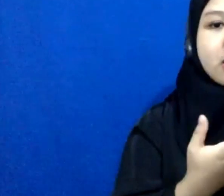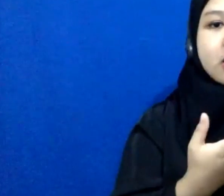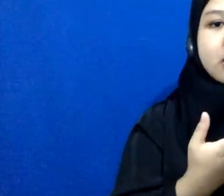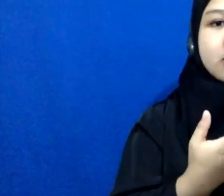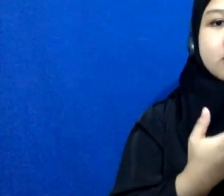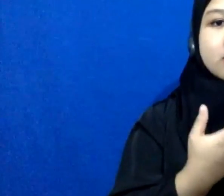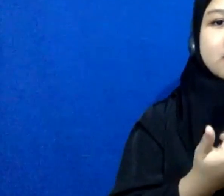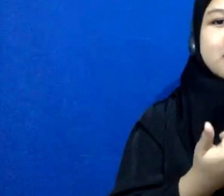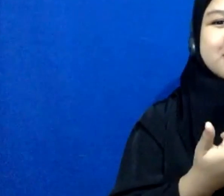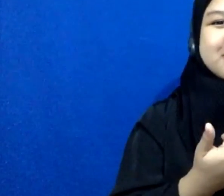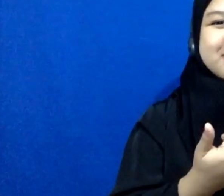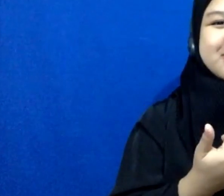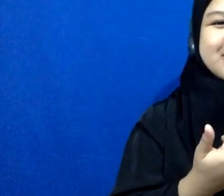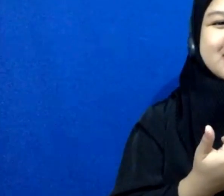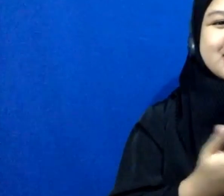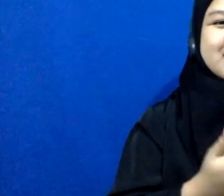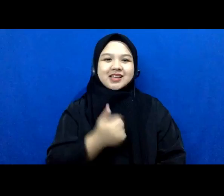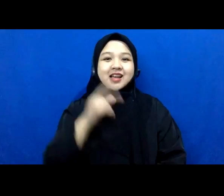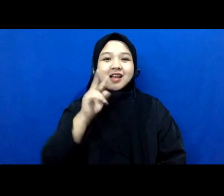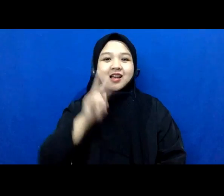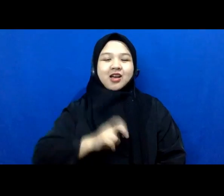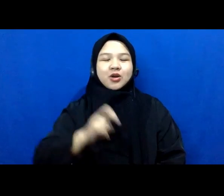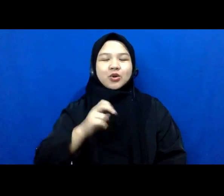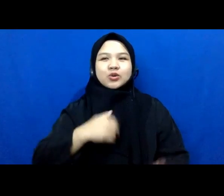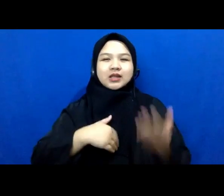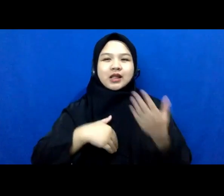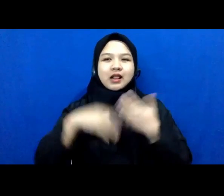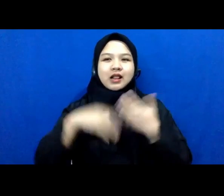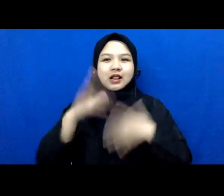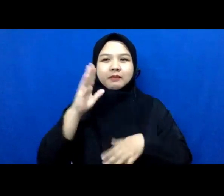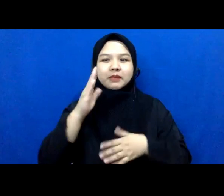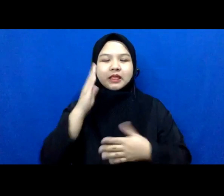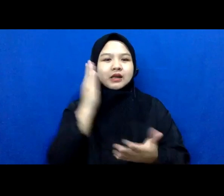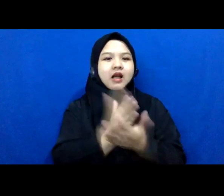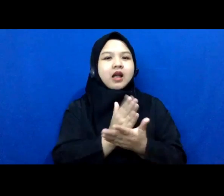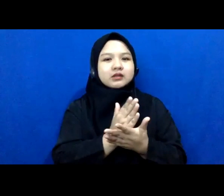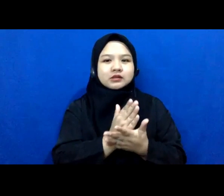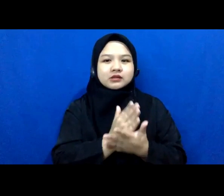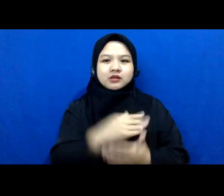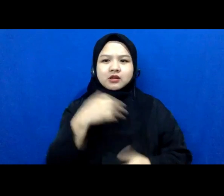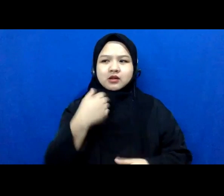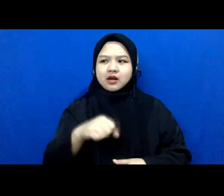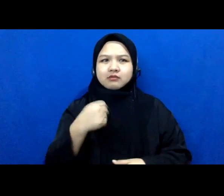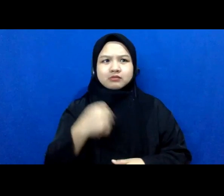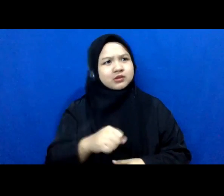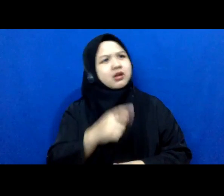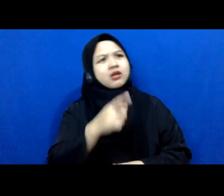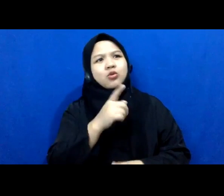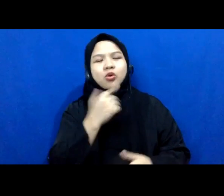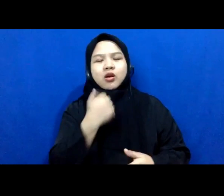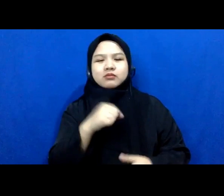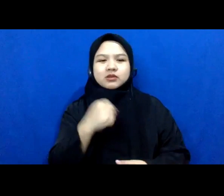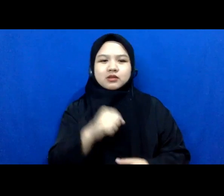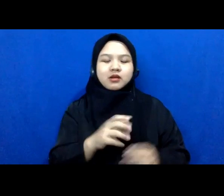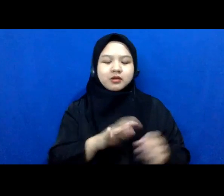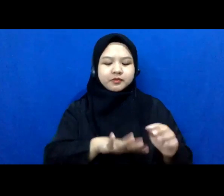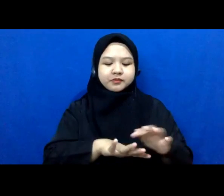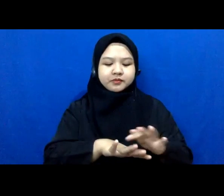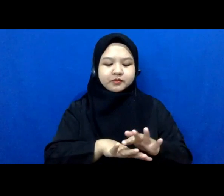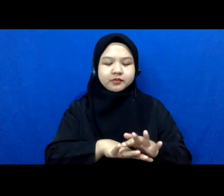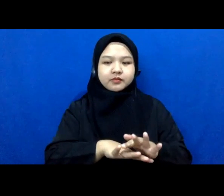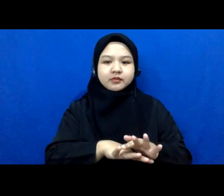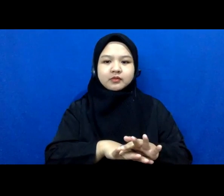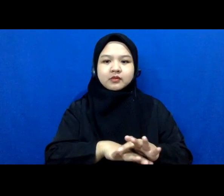harus lebih apa namanya harus lebih tegas gitu ya gak bisa dong mbak gitu harus lebih